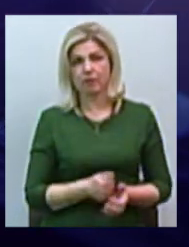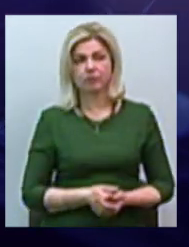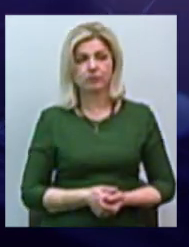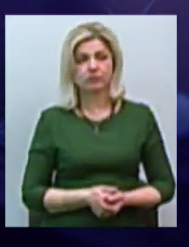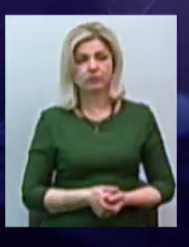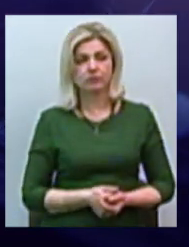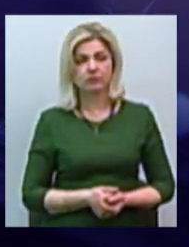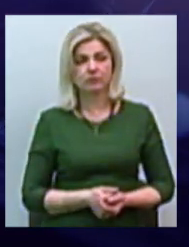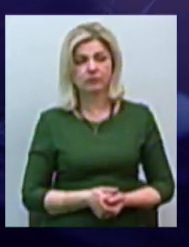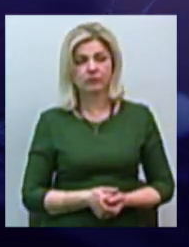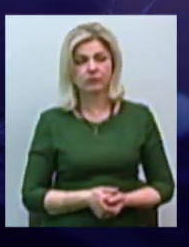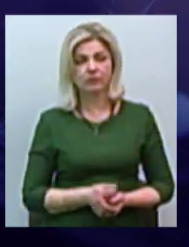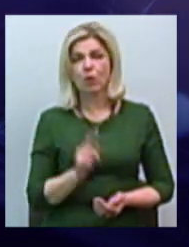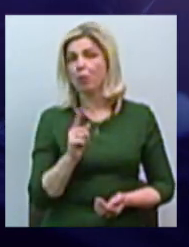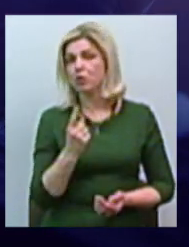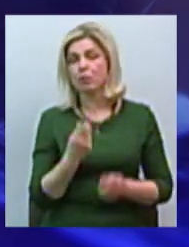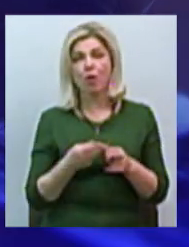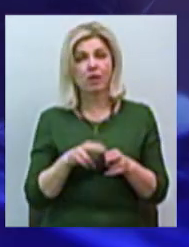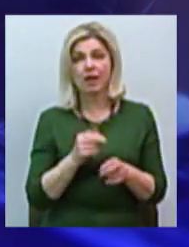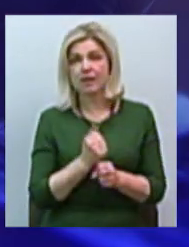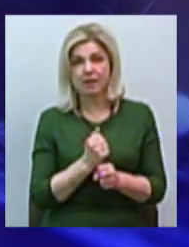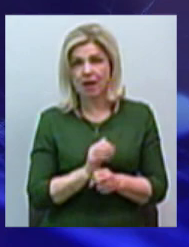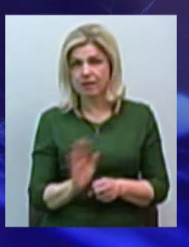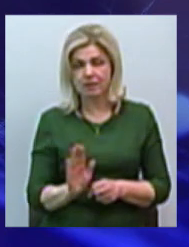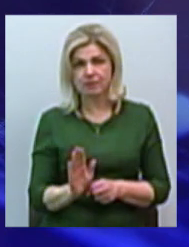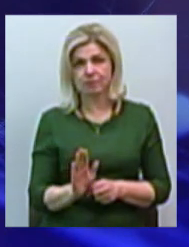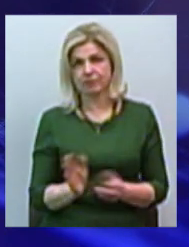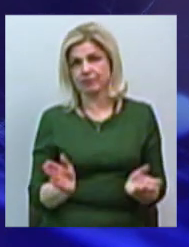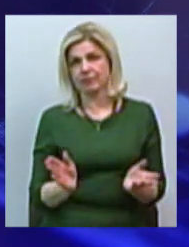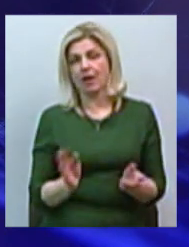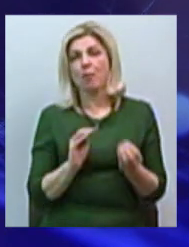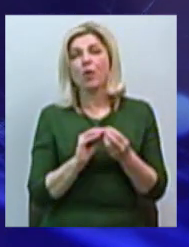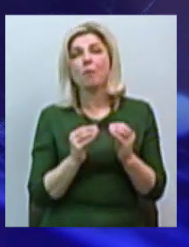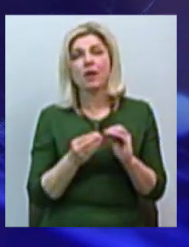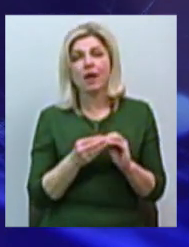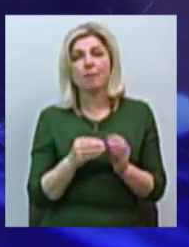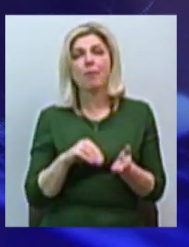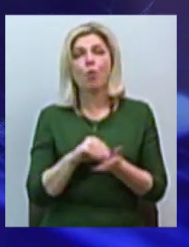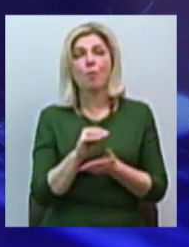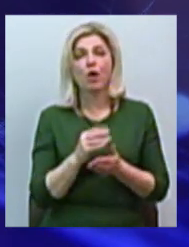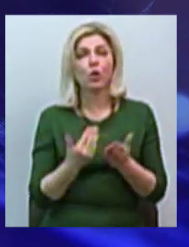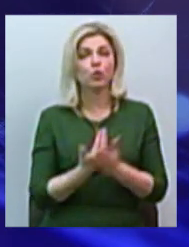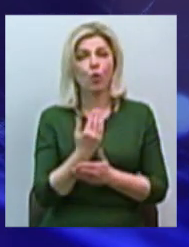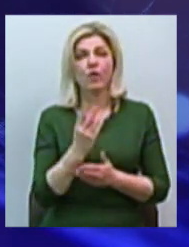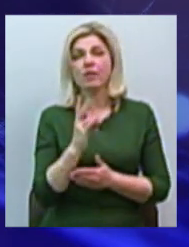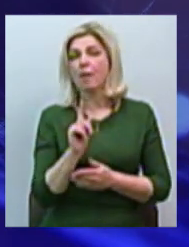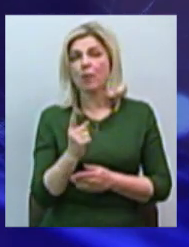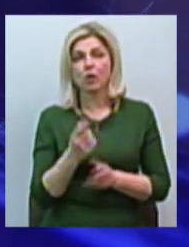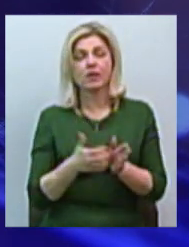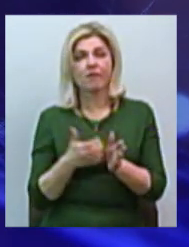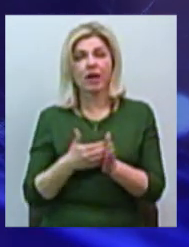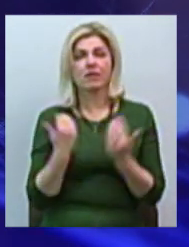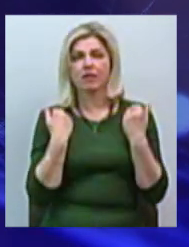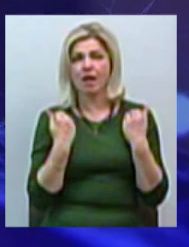чому-то не делається. десь у нас проблем покупали не потому, тяги,